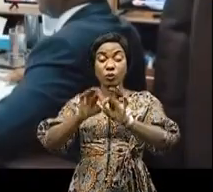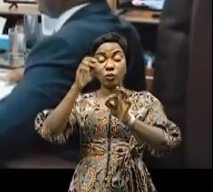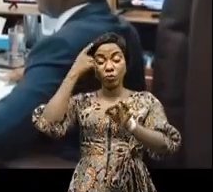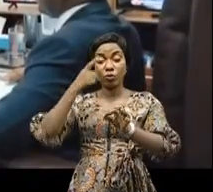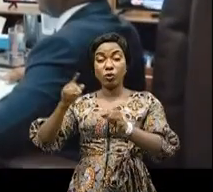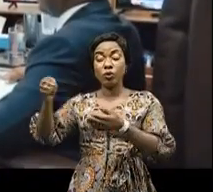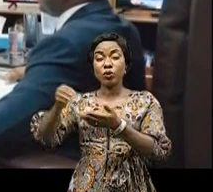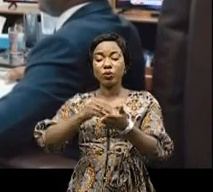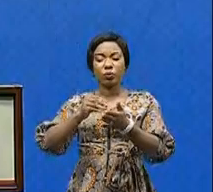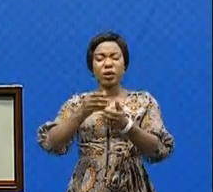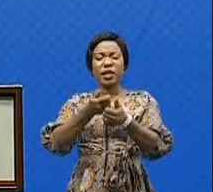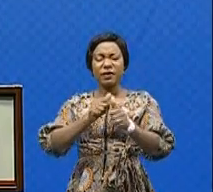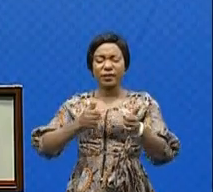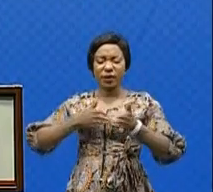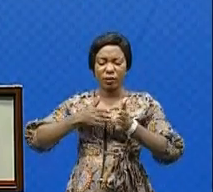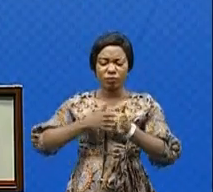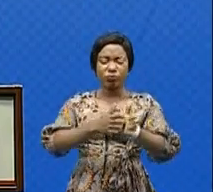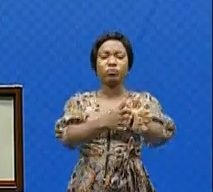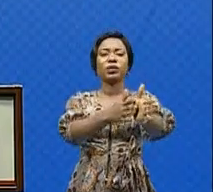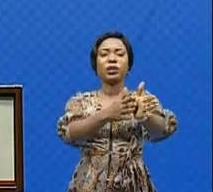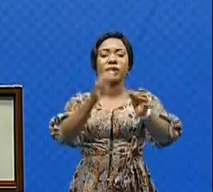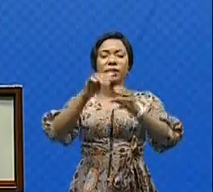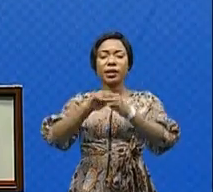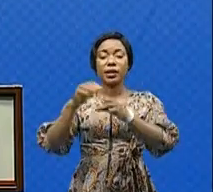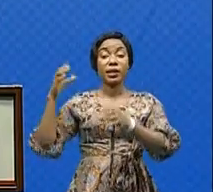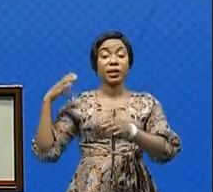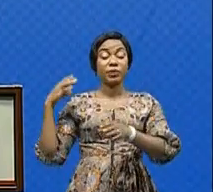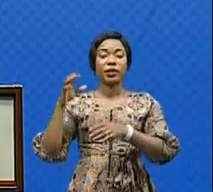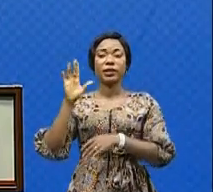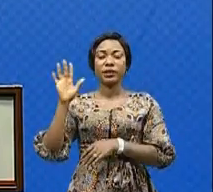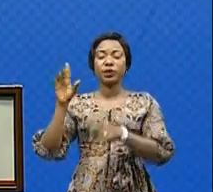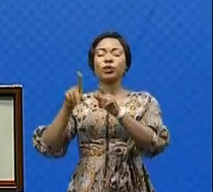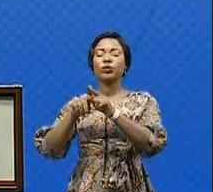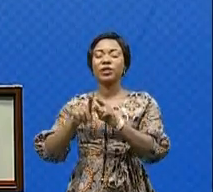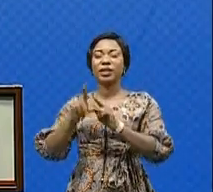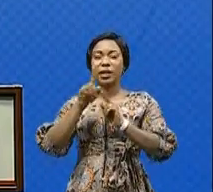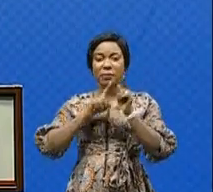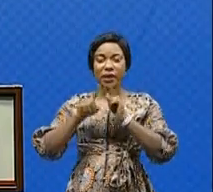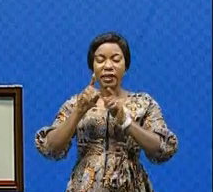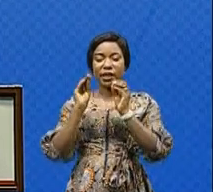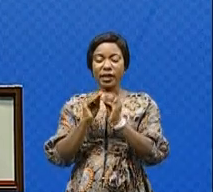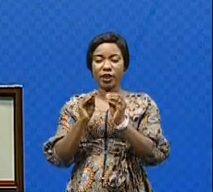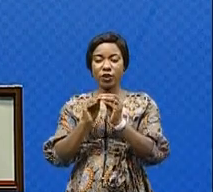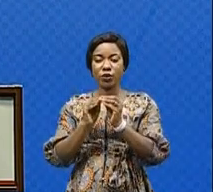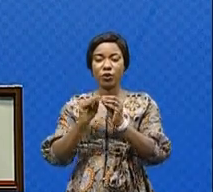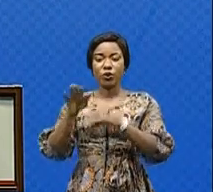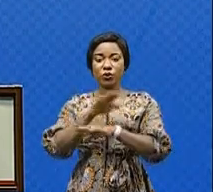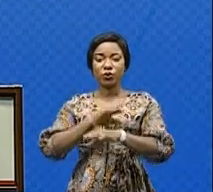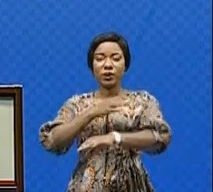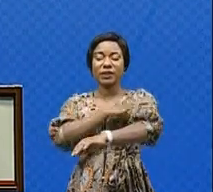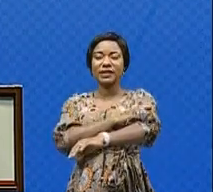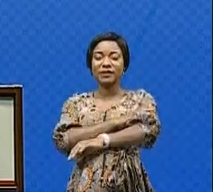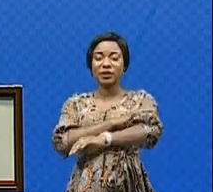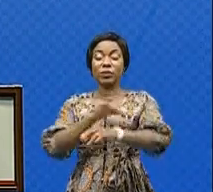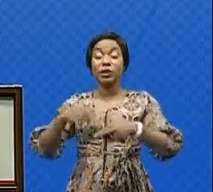'éradication des embouteillages et des bouchons dans la capitale. Il a aussi présidé la réunion sur le civisme routier